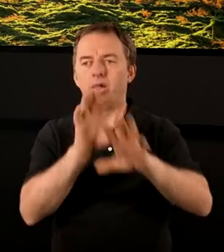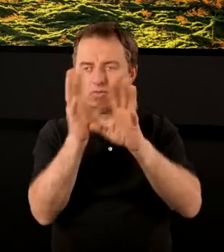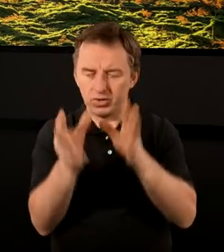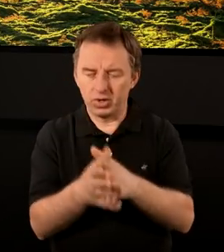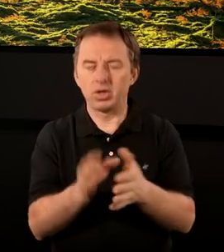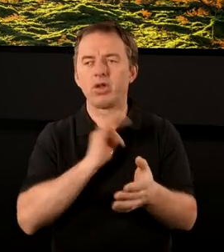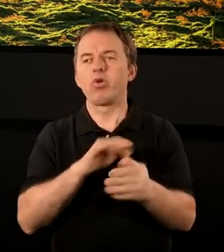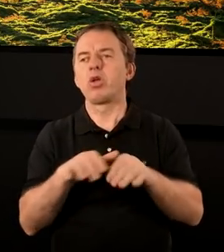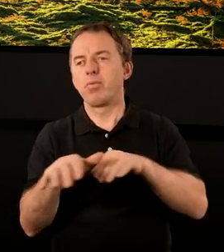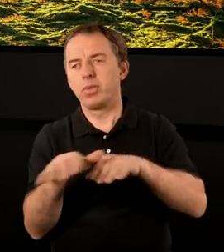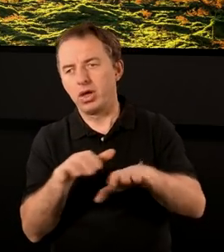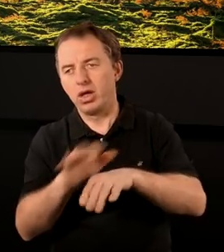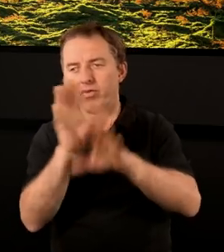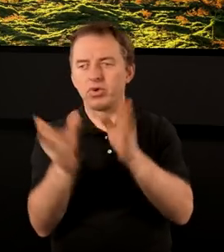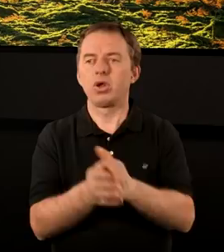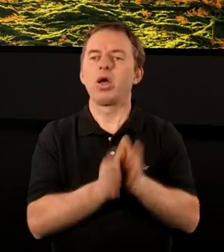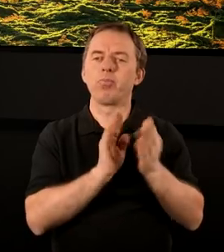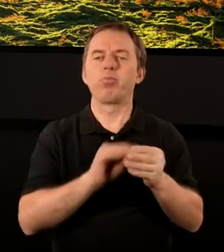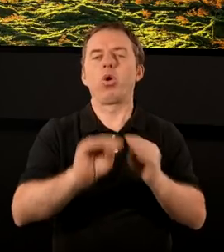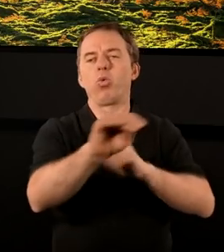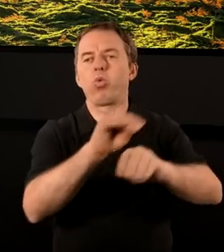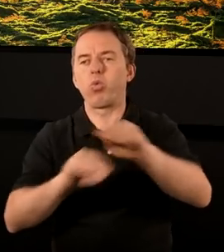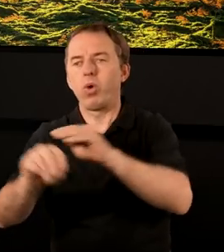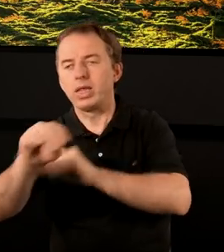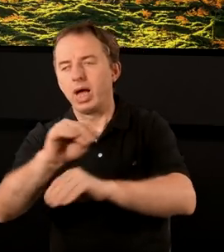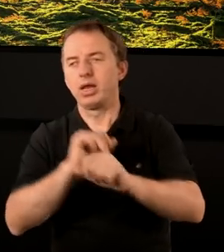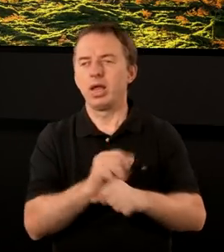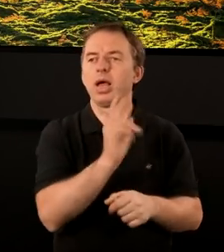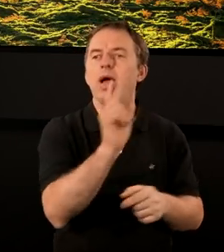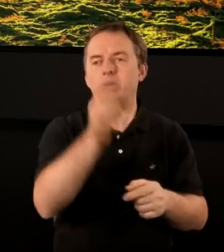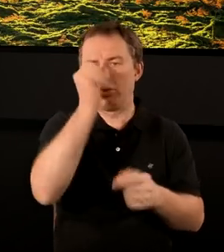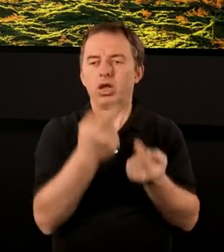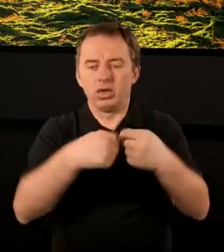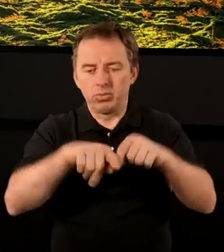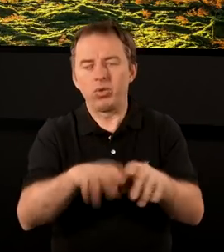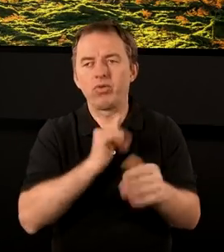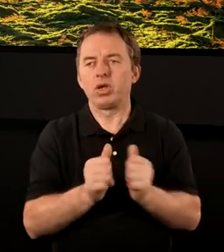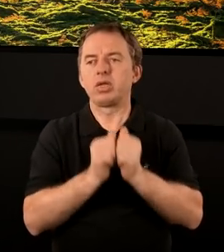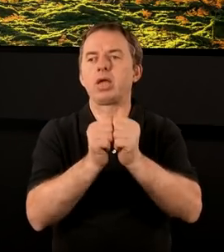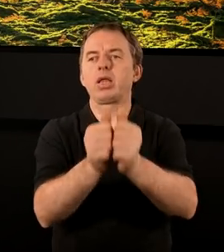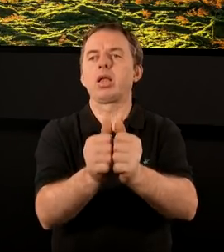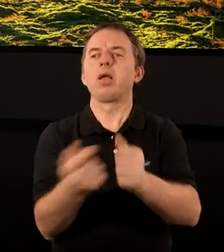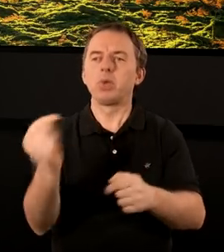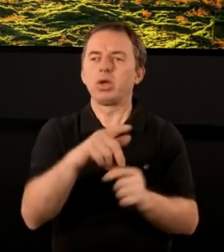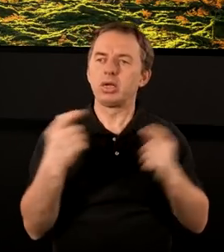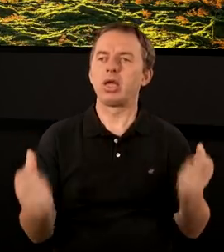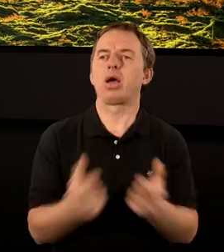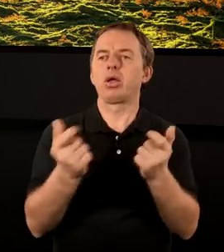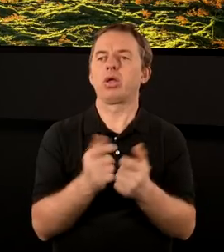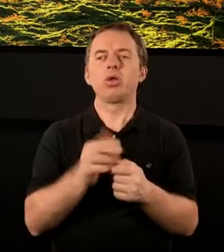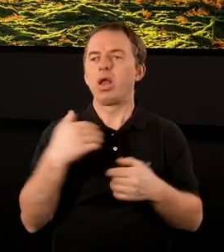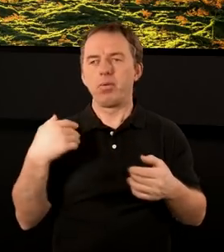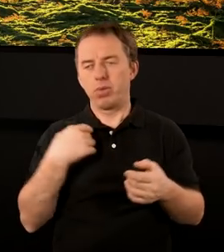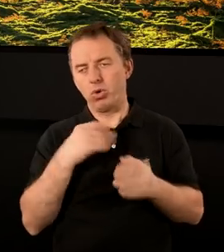gdzie wszystko jest na swoim miejscu. Wszystko jest poukładane. Każdy człowiek spełnia swoją rolę. Nawet jak przychodzą zagrożenia,